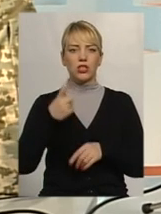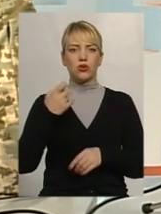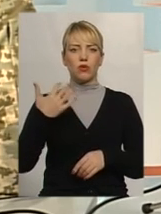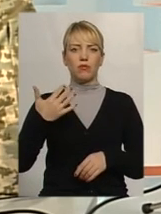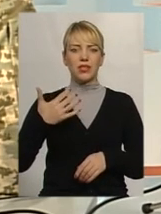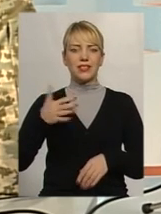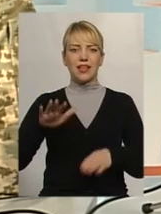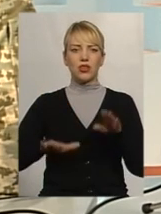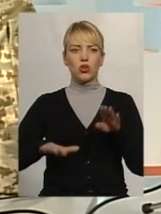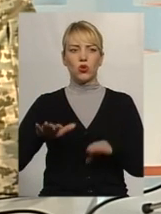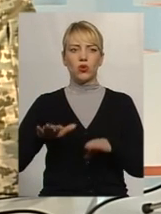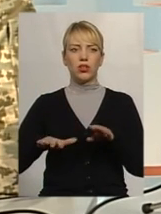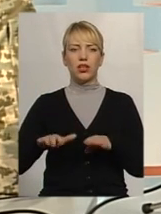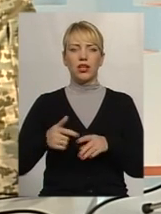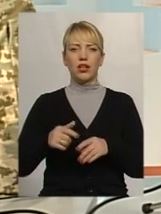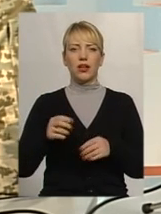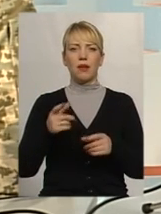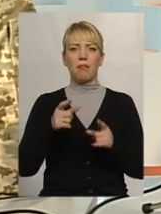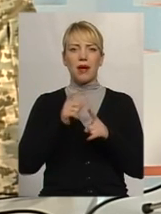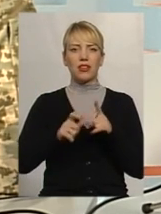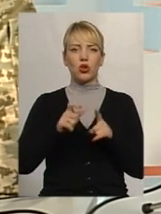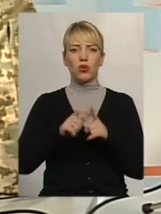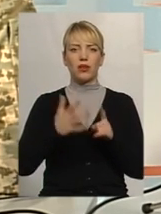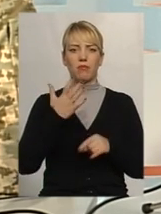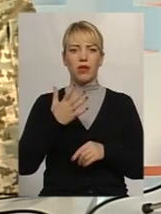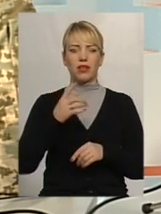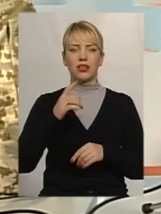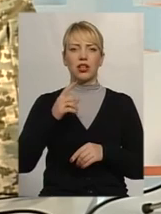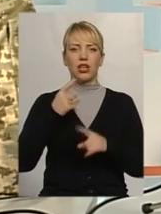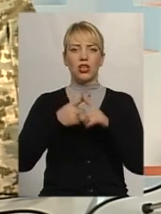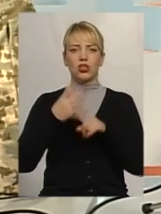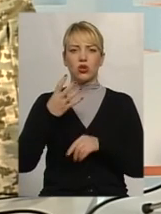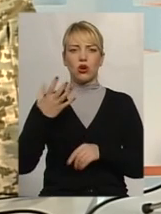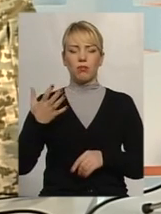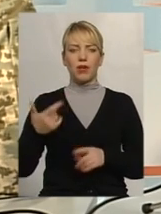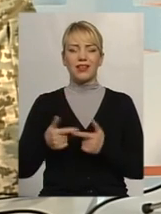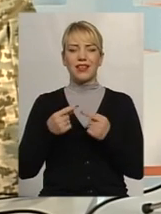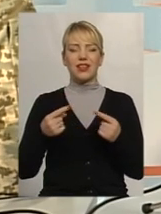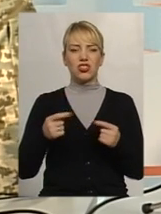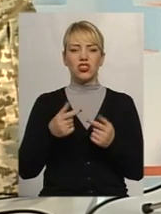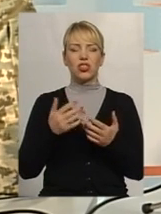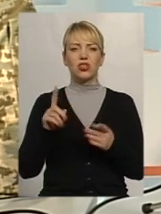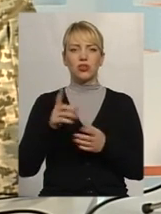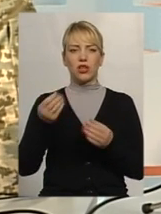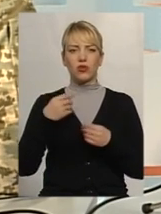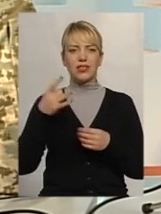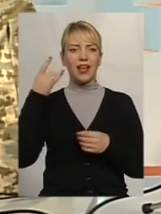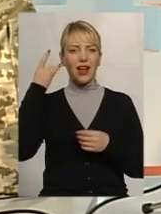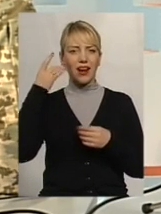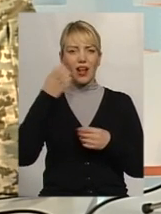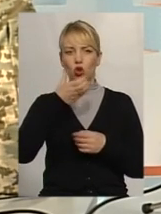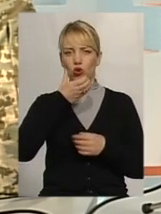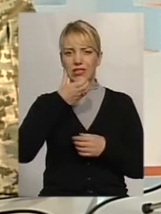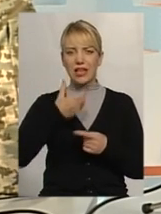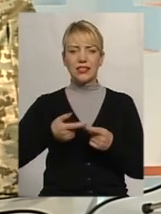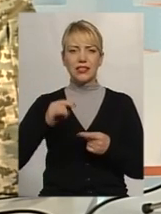патронів 5,45 калібру безкоштовно. Є інші речі, які нам передаються, це радіостанції захищеного зв'язку. Це